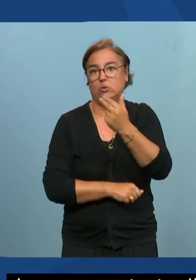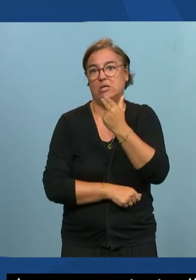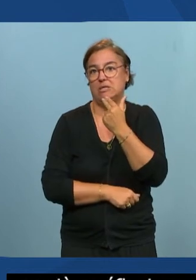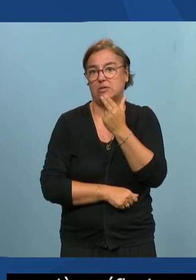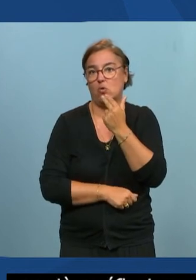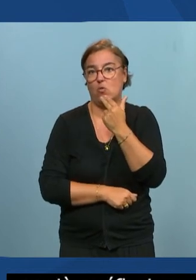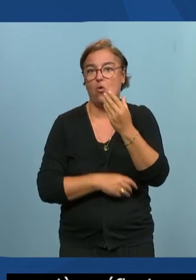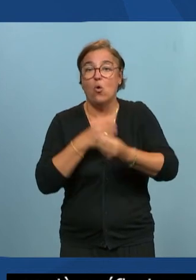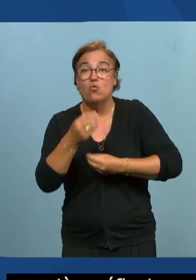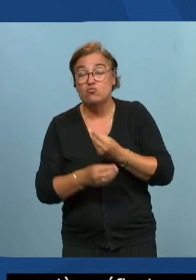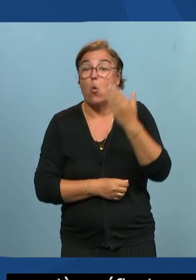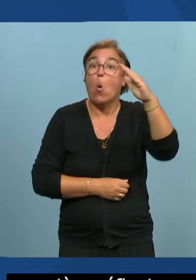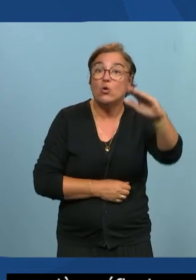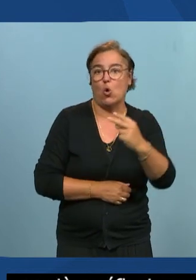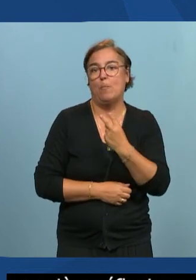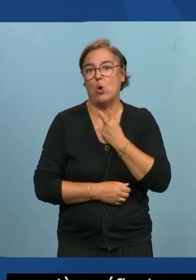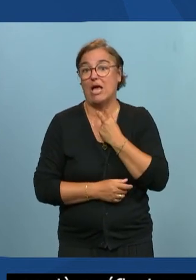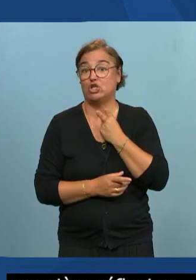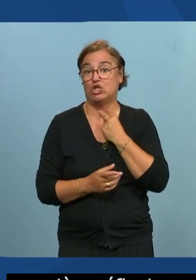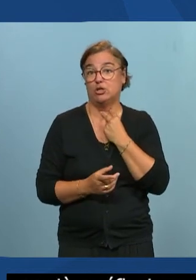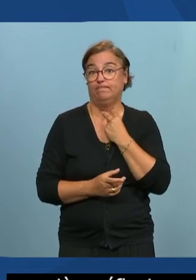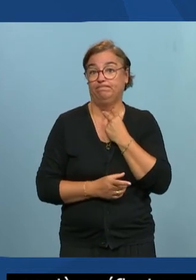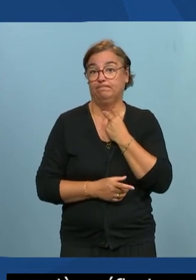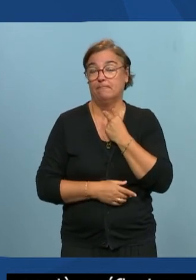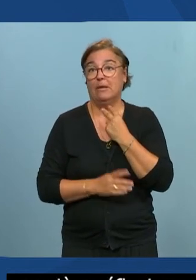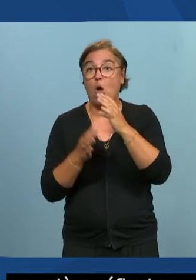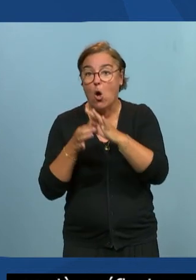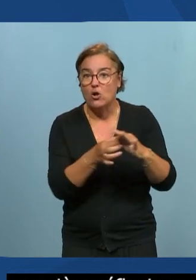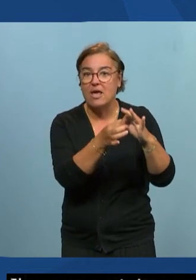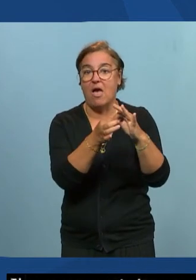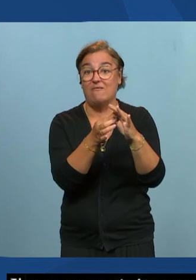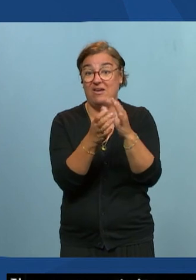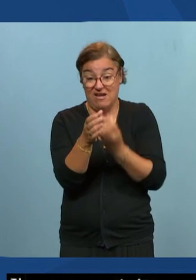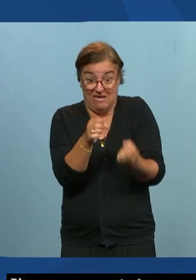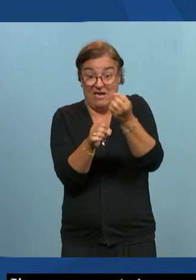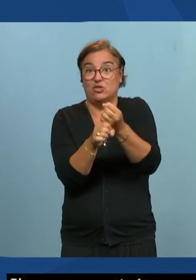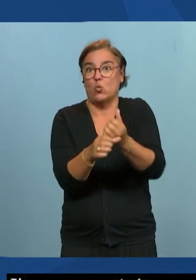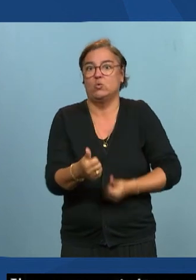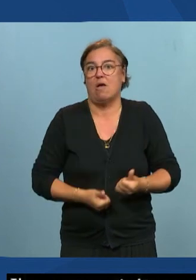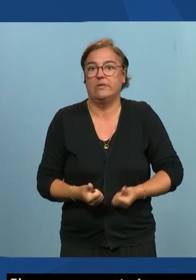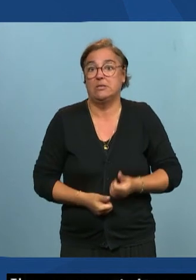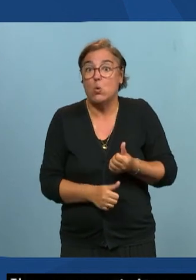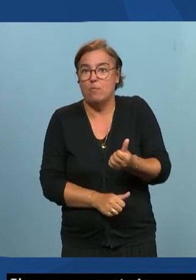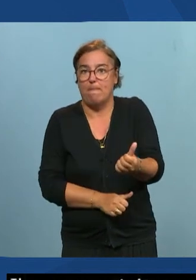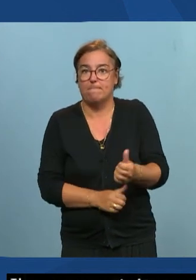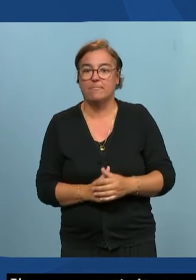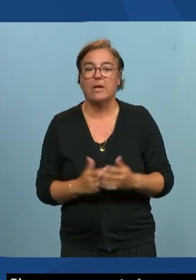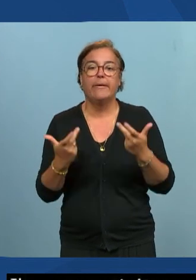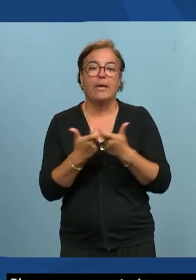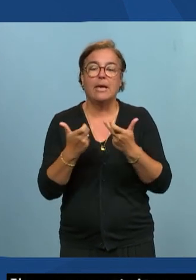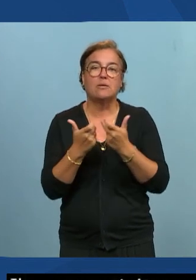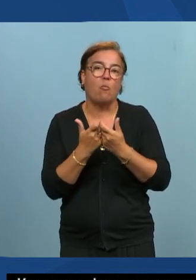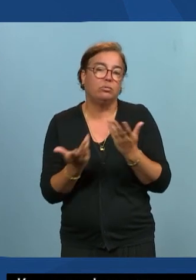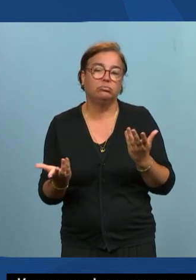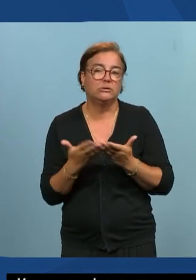ou d'autres blocages complets qui vont être liés à des erreurs de conception du service c'est-à-dire que bon je prends un exemple